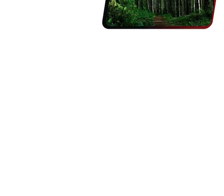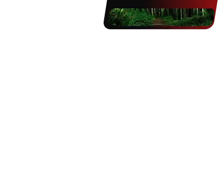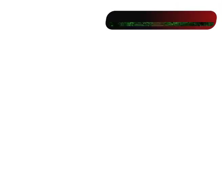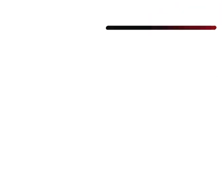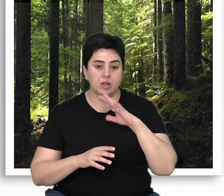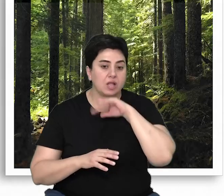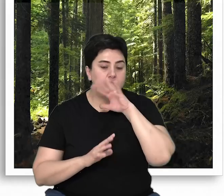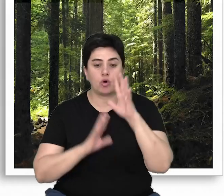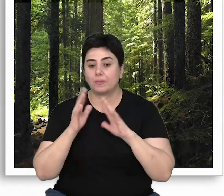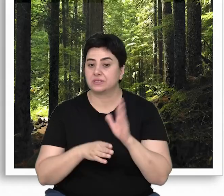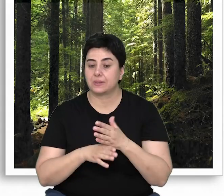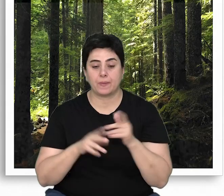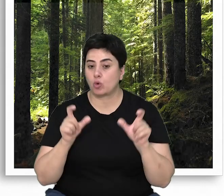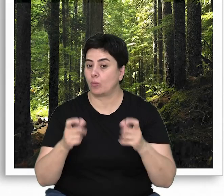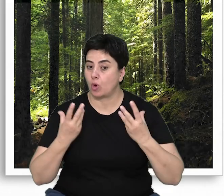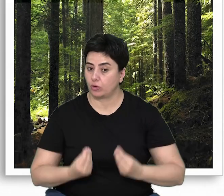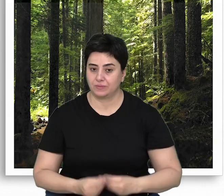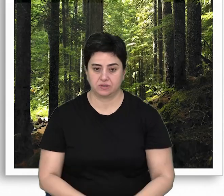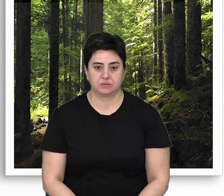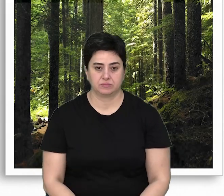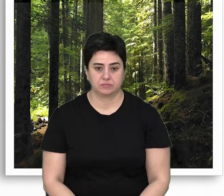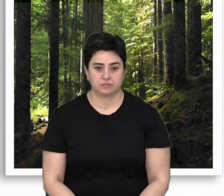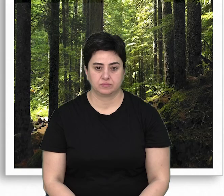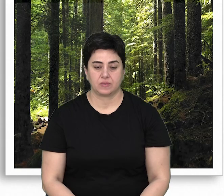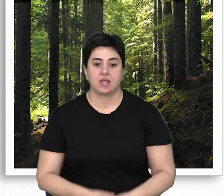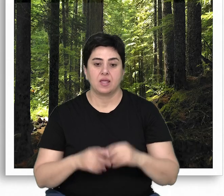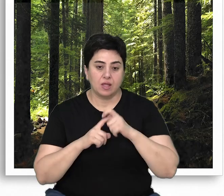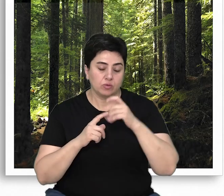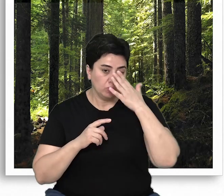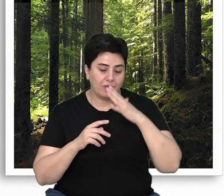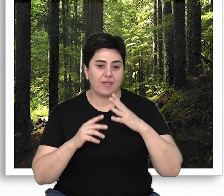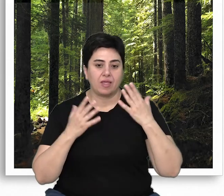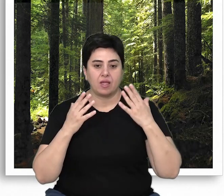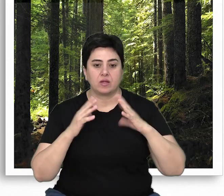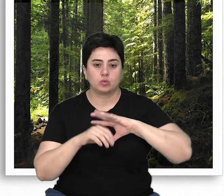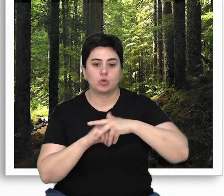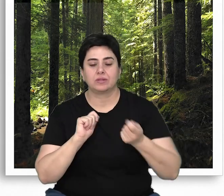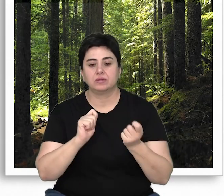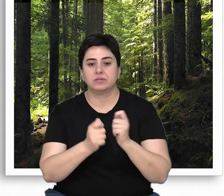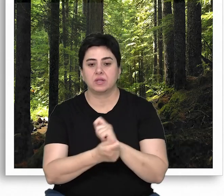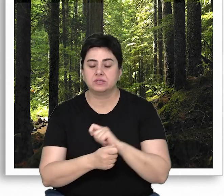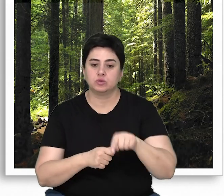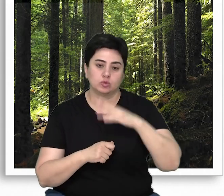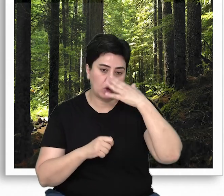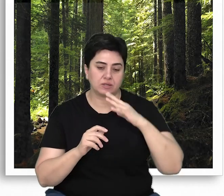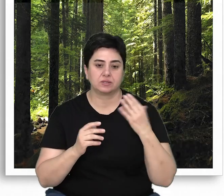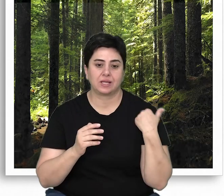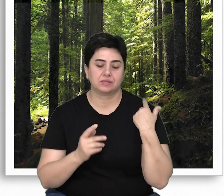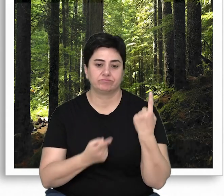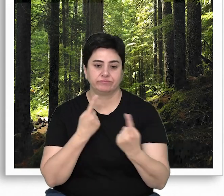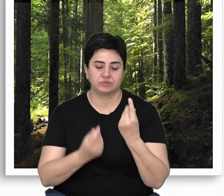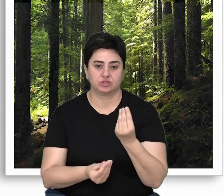Doğal yaşlı orman neden koruma altına alınmalı? Ekolojik ve ehrimsel süreçler içerisinde doğada